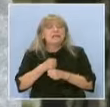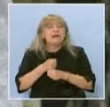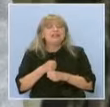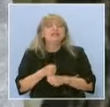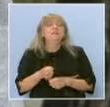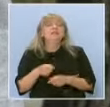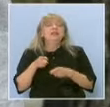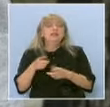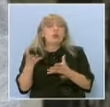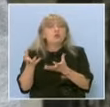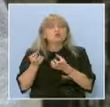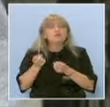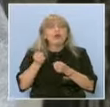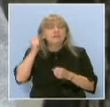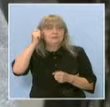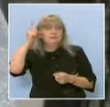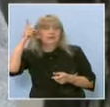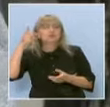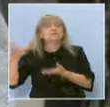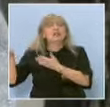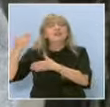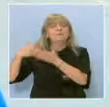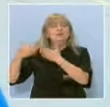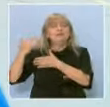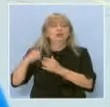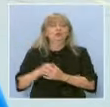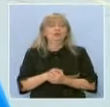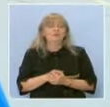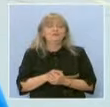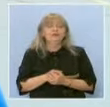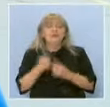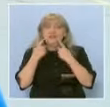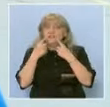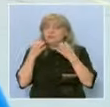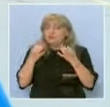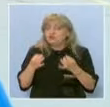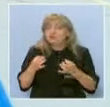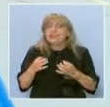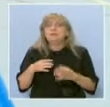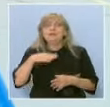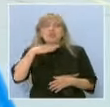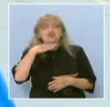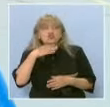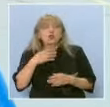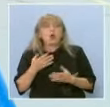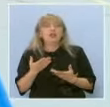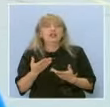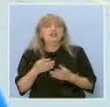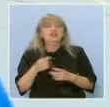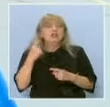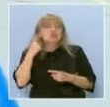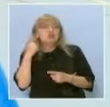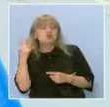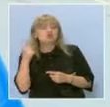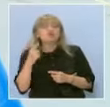освояват там не само мъдростта на миналото. Много ме впечатли това, че особено на школата се изслушват чуждите